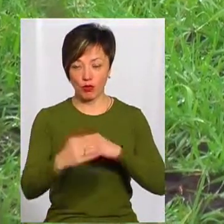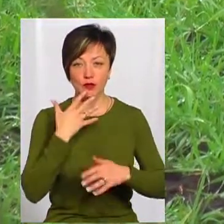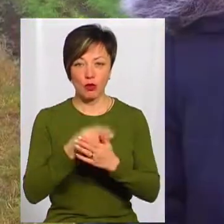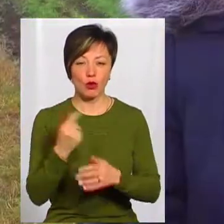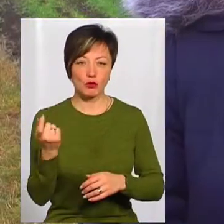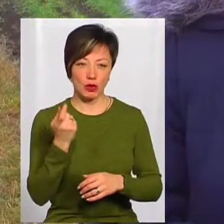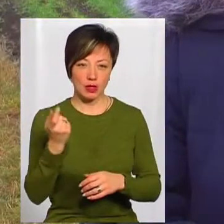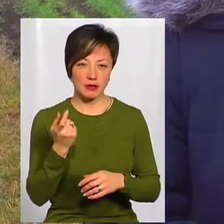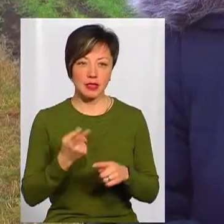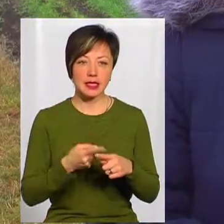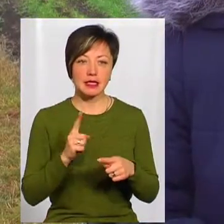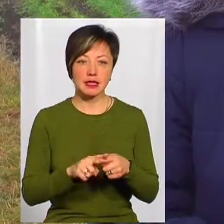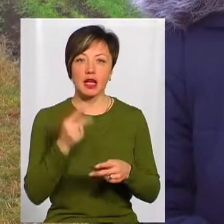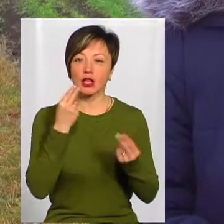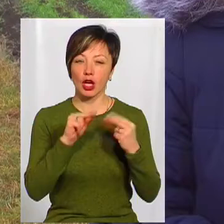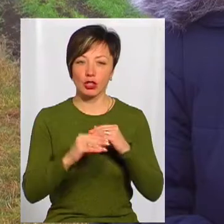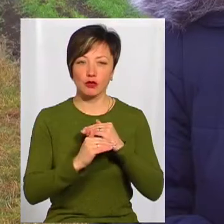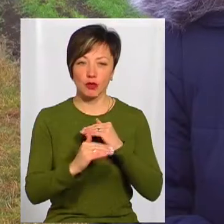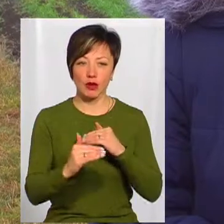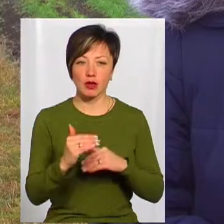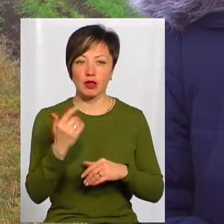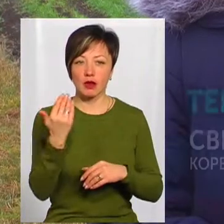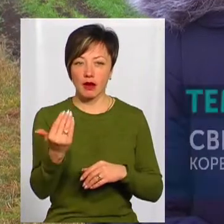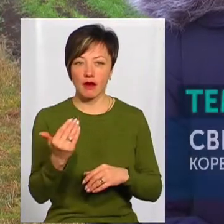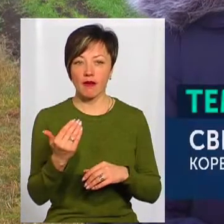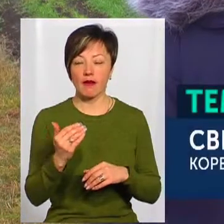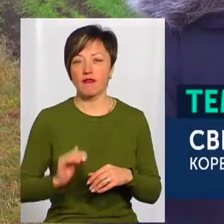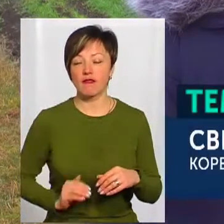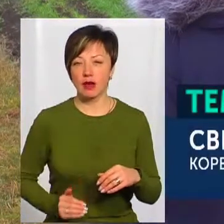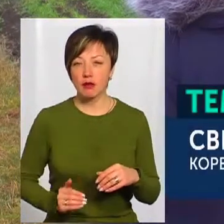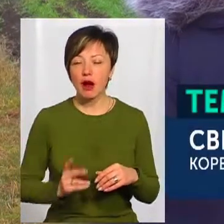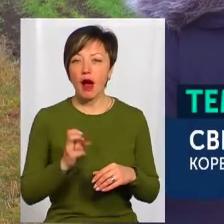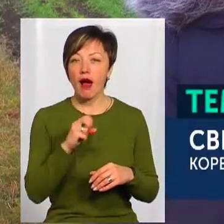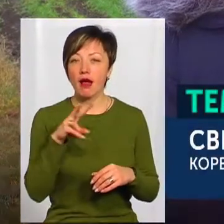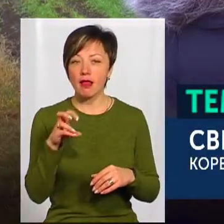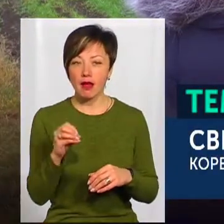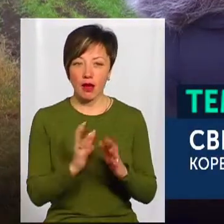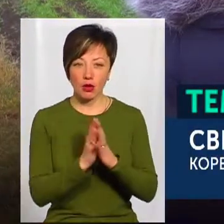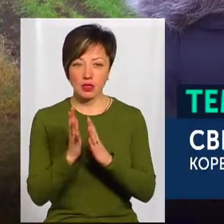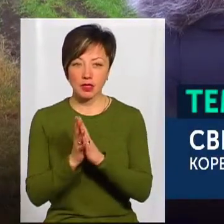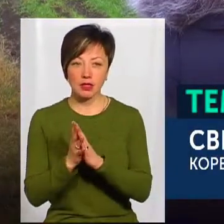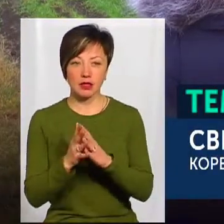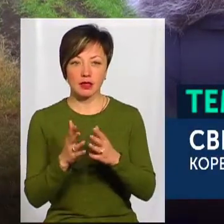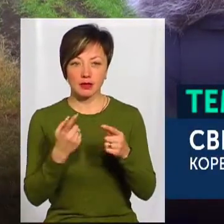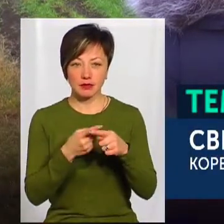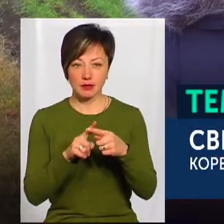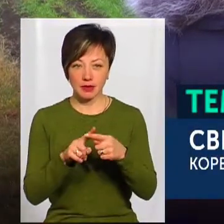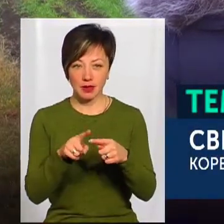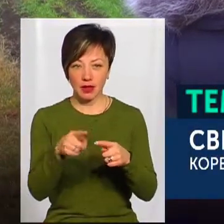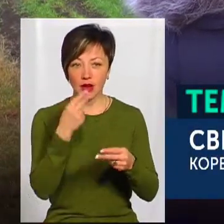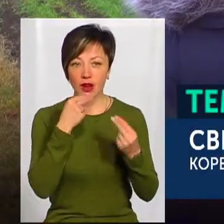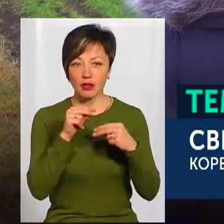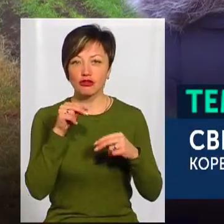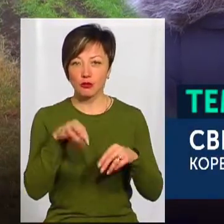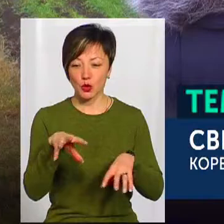господарства. Це не краще поле фермера Віктора Китайчука. Однак рослини на ньому виглядають значно дружнішими, ніж на сусідніх